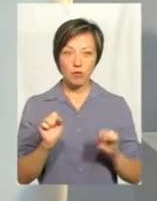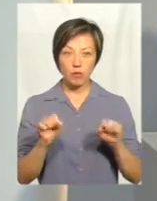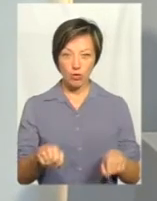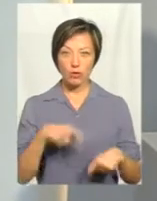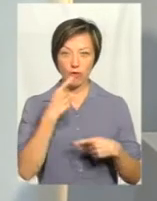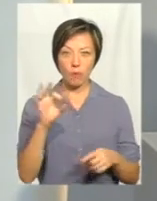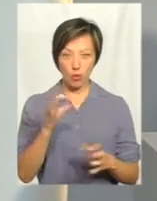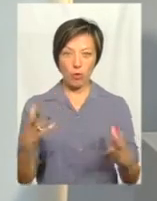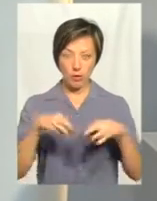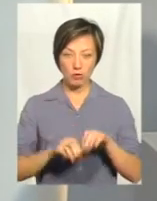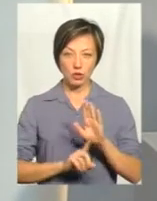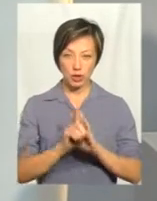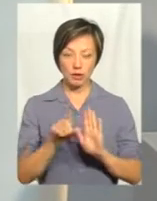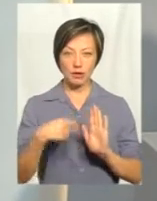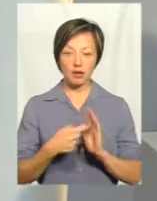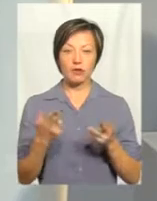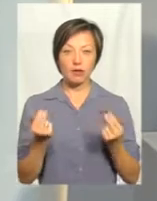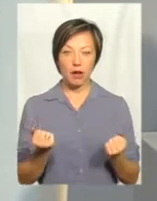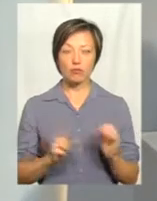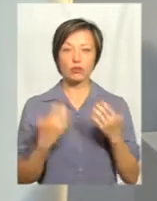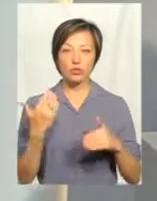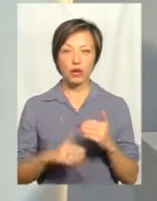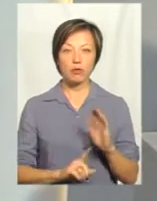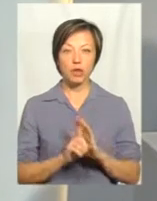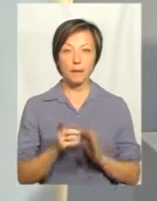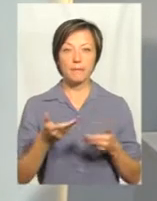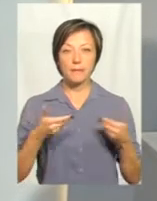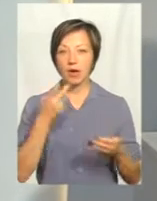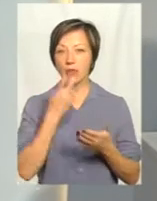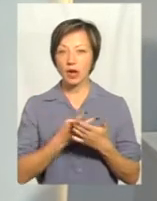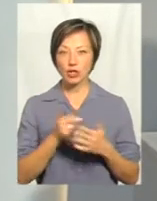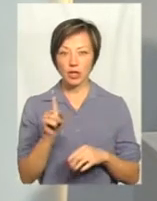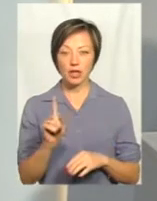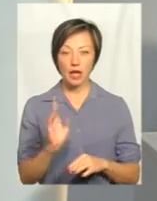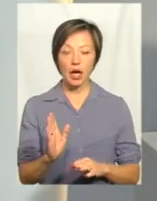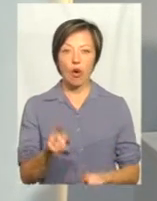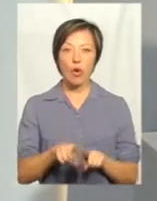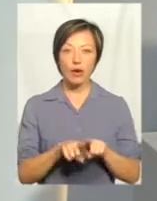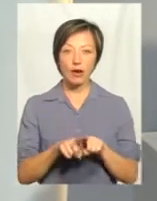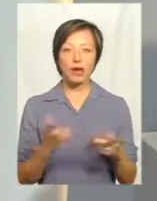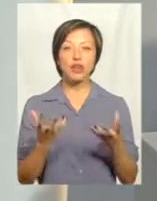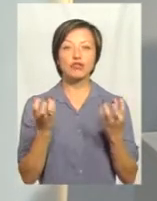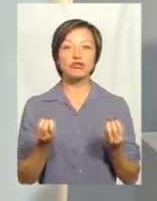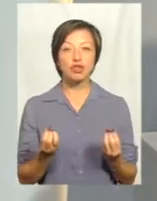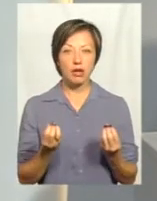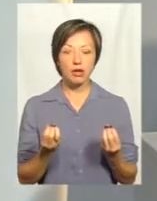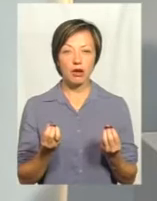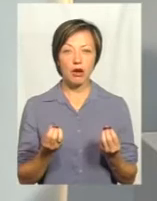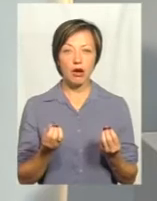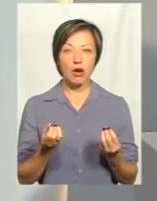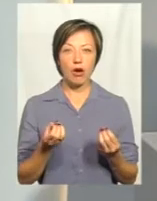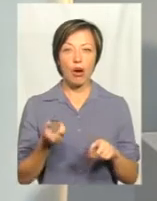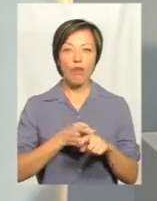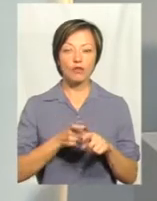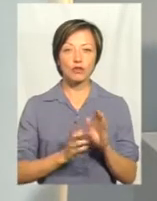мову про об'єднання. Вже почали? Так, вже почали. А скажіть, ми бачили тільки огірки, а які ще овочі